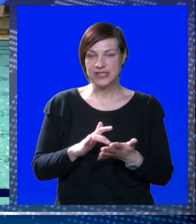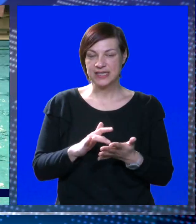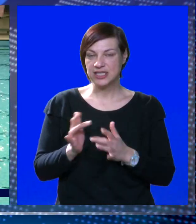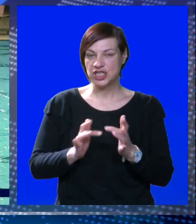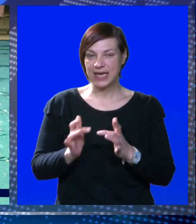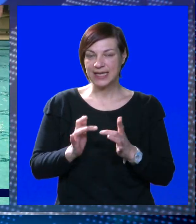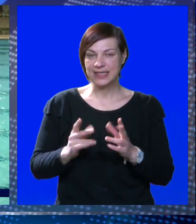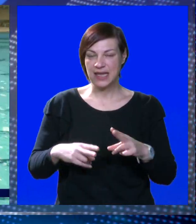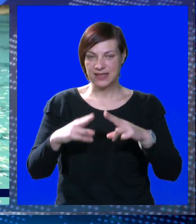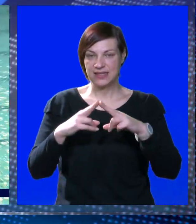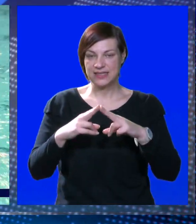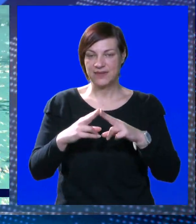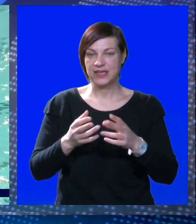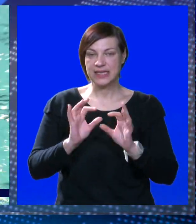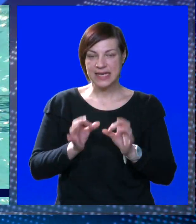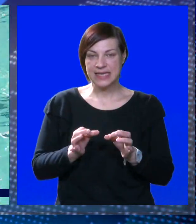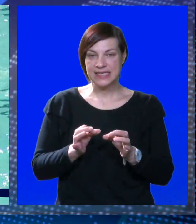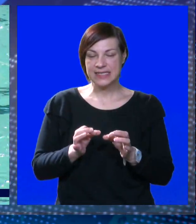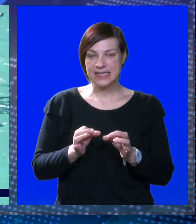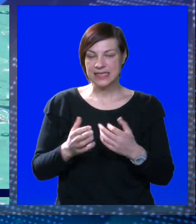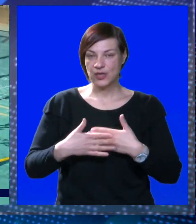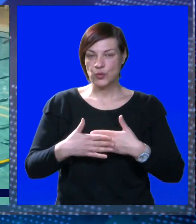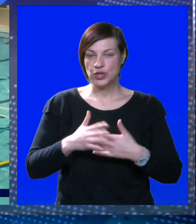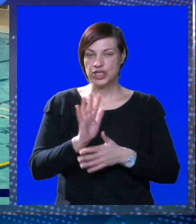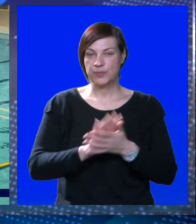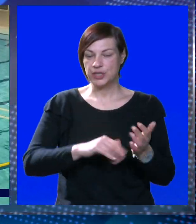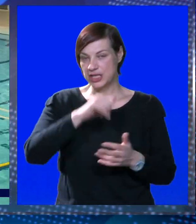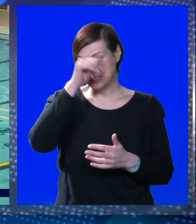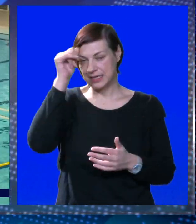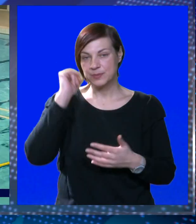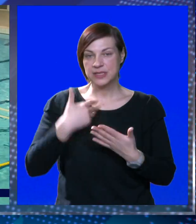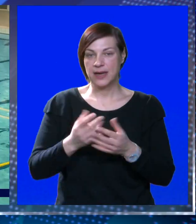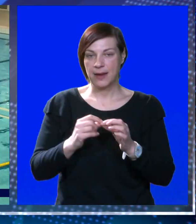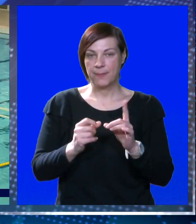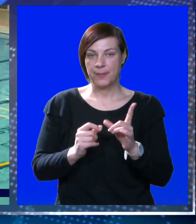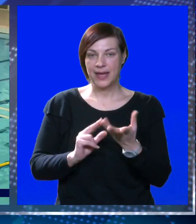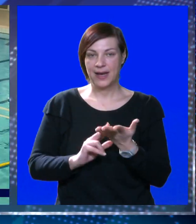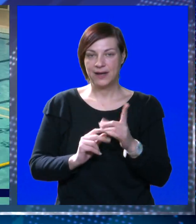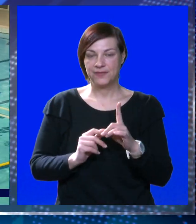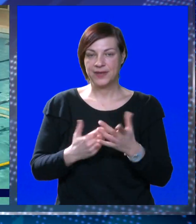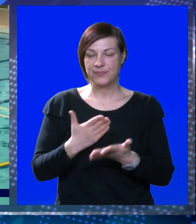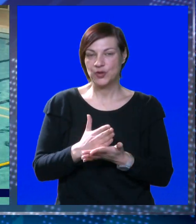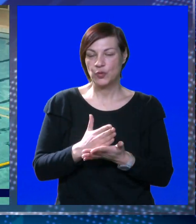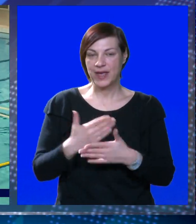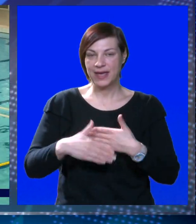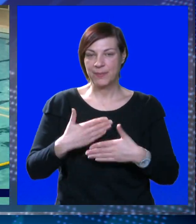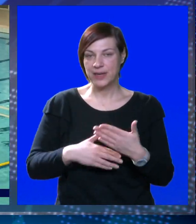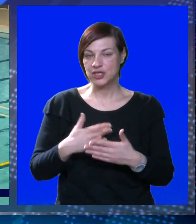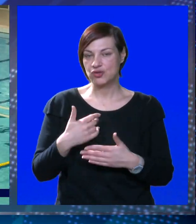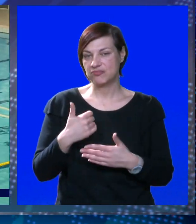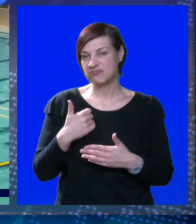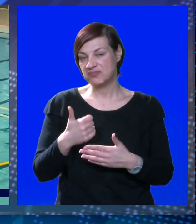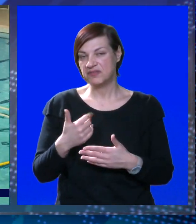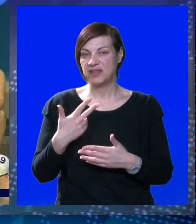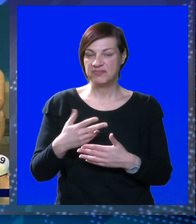tiče onih kandidata za vrh gdje je zasigurno i u oči početka sezone spada Belvi? Pa jes, Belvi je uvijek tu među